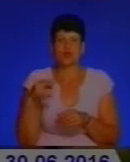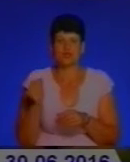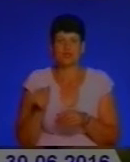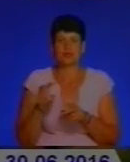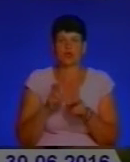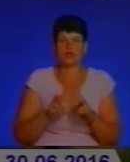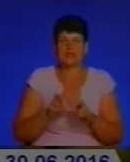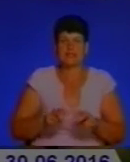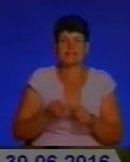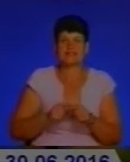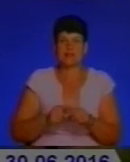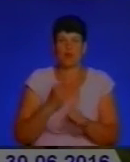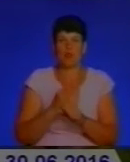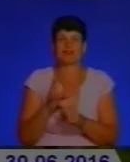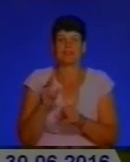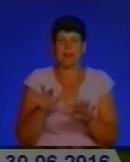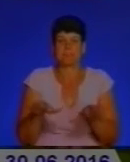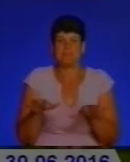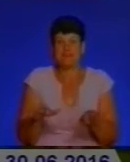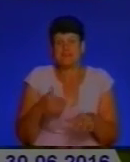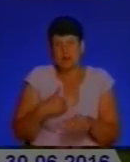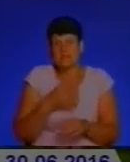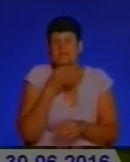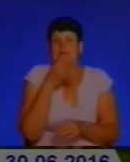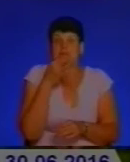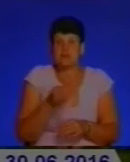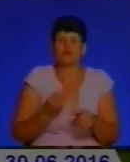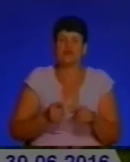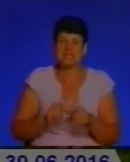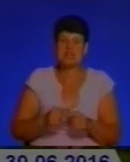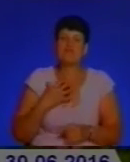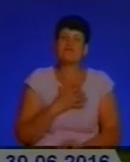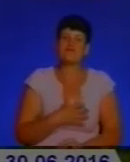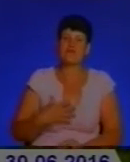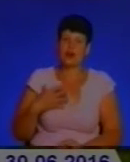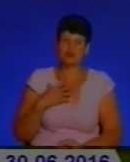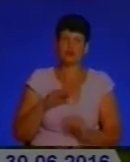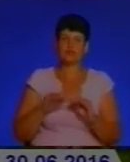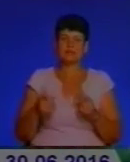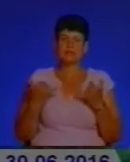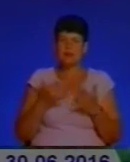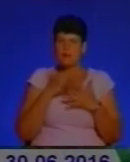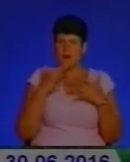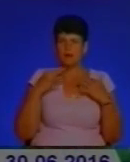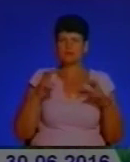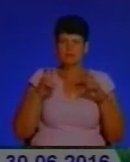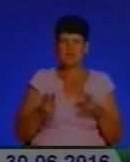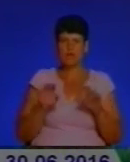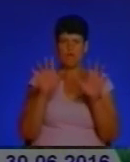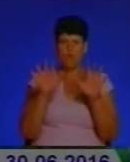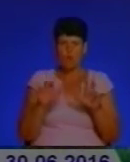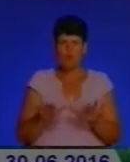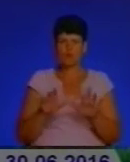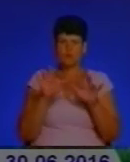Тобто це вже є робота на місцевості. Ну і я б сказав, що це досить важливо, тому що діти зараз дуже багато сидять у комп'ютерах. Є